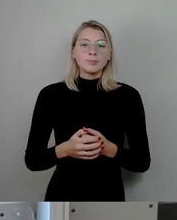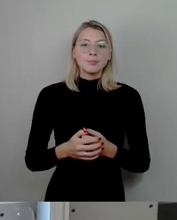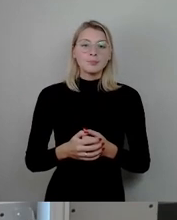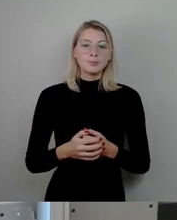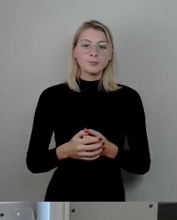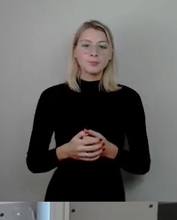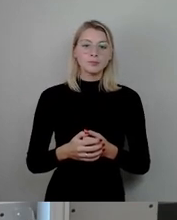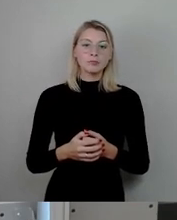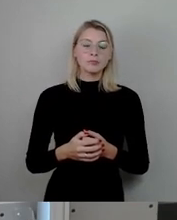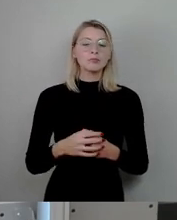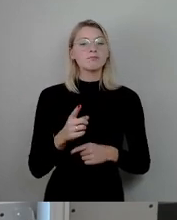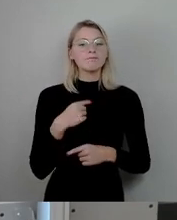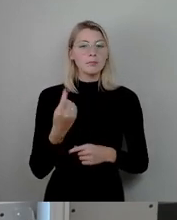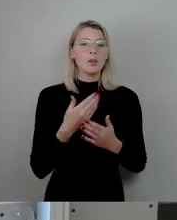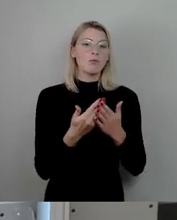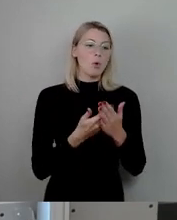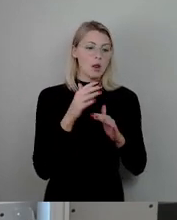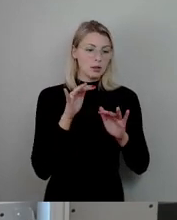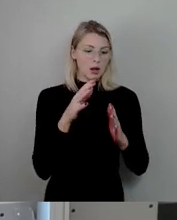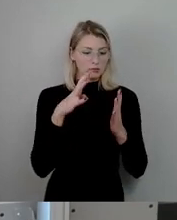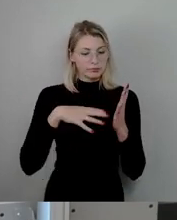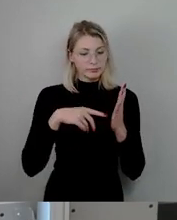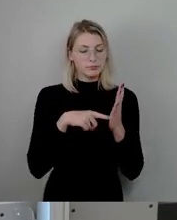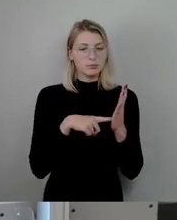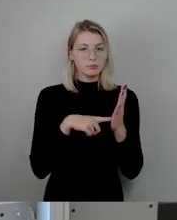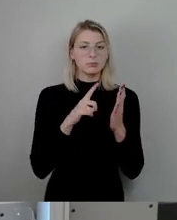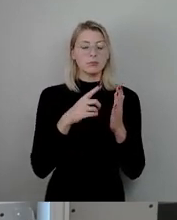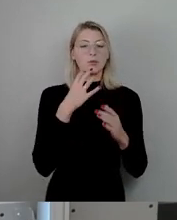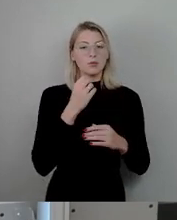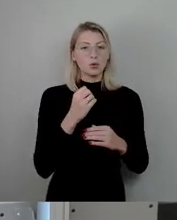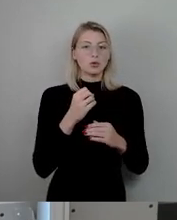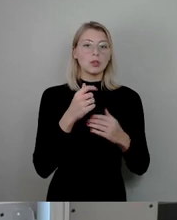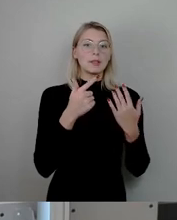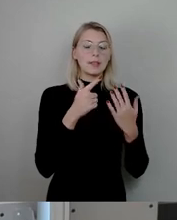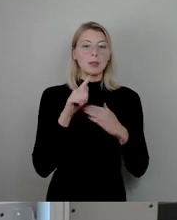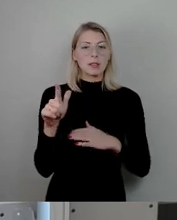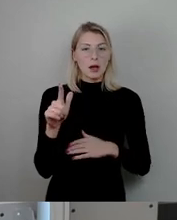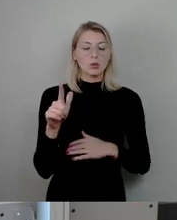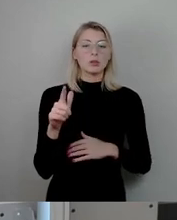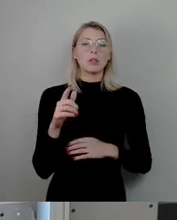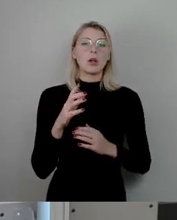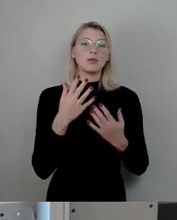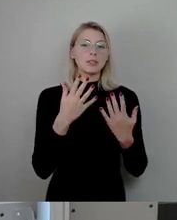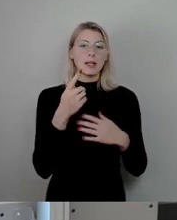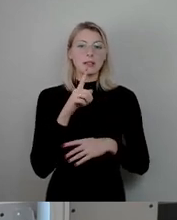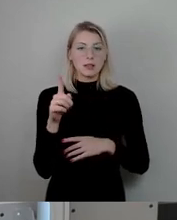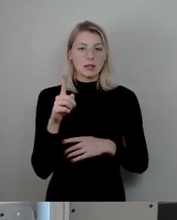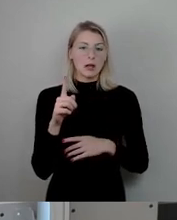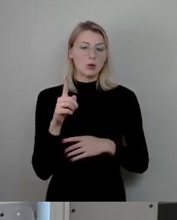Wir haben eine Vorlage vorliegen, die eine Erhöhung von 7.000 auf 10.000 Euro beim Preisgeld